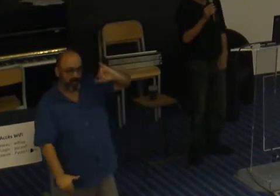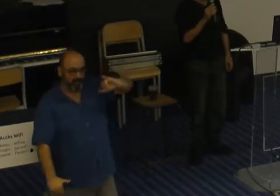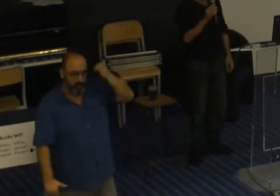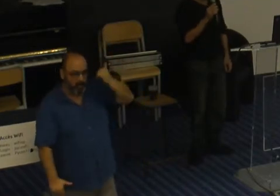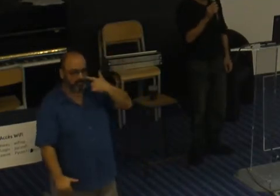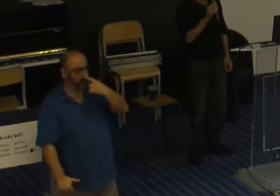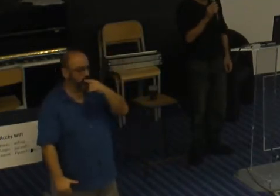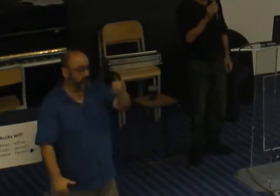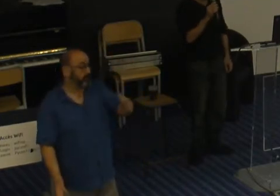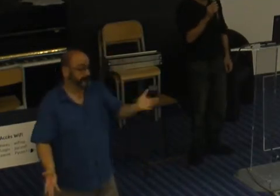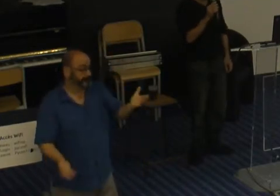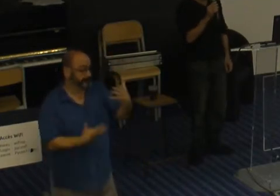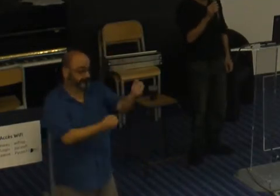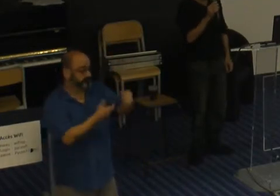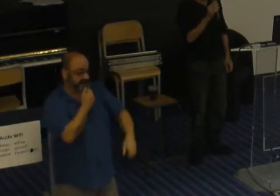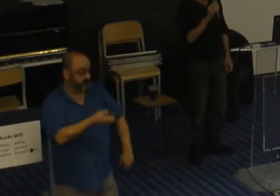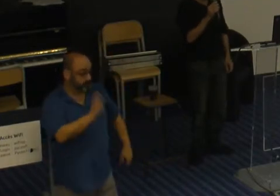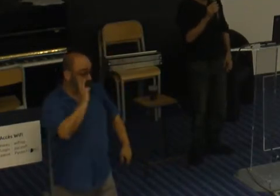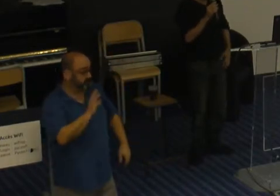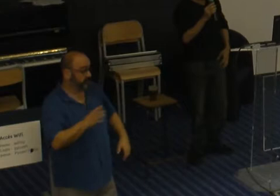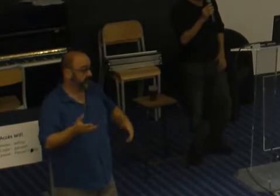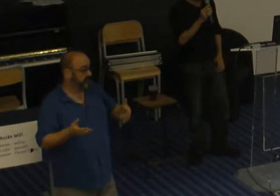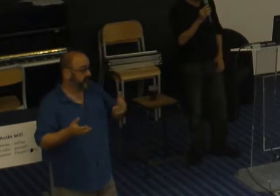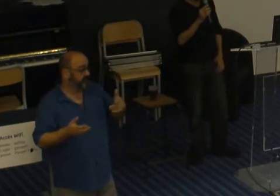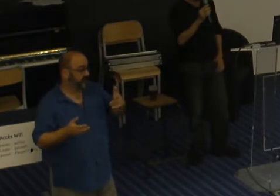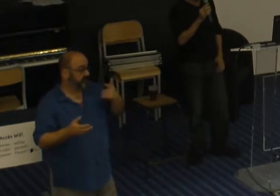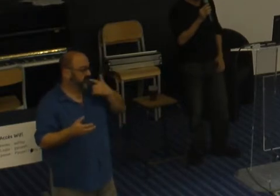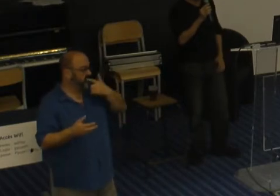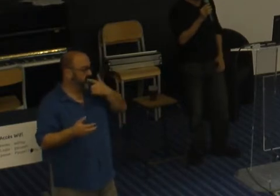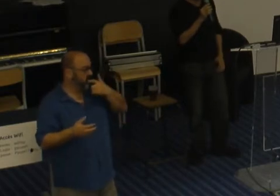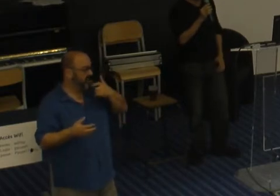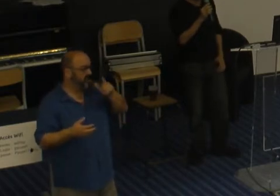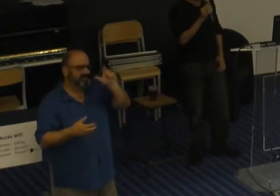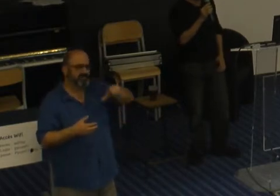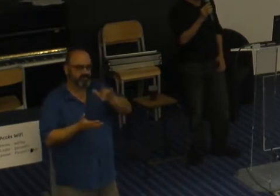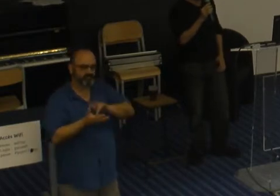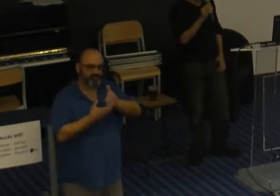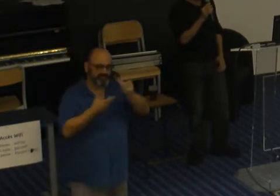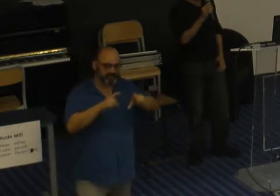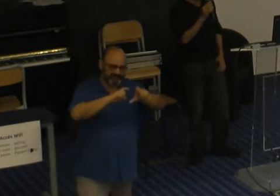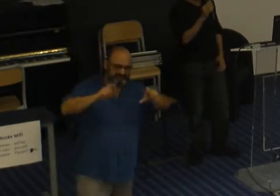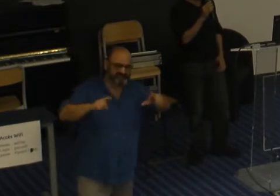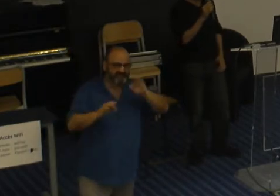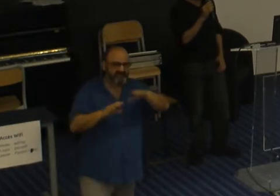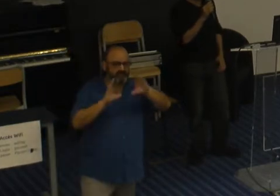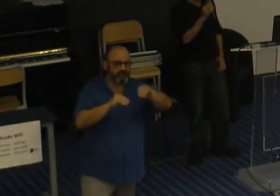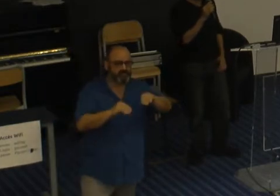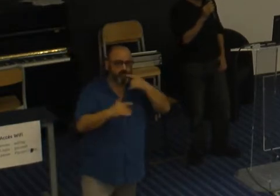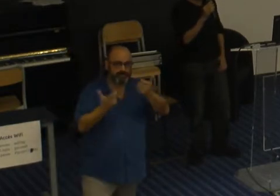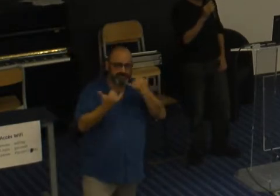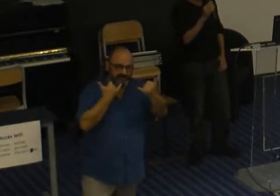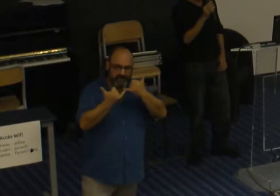plus facile. Il y avait quelqu'un qui avait fait des stats par exemple, sur les postes de standardistes. Et bon,